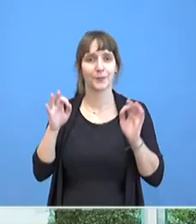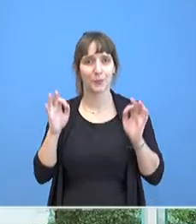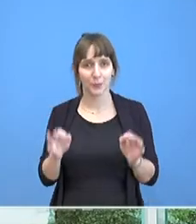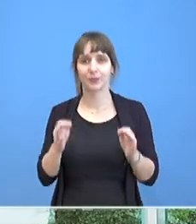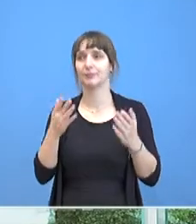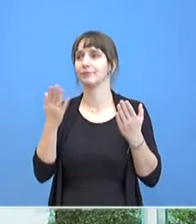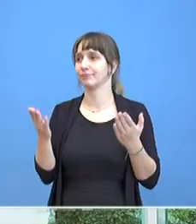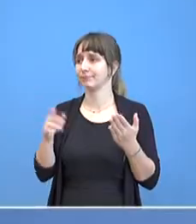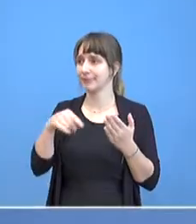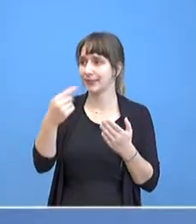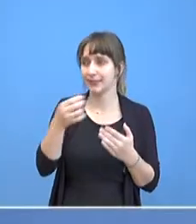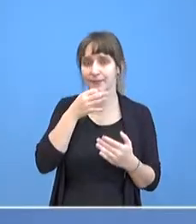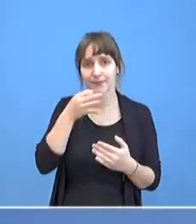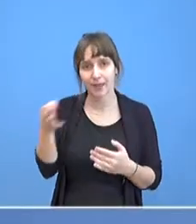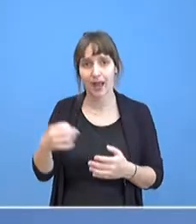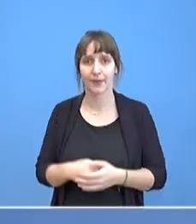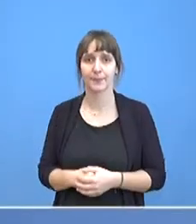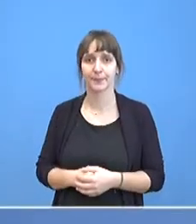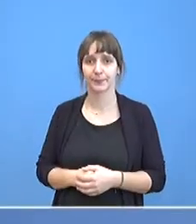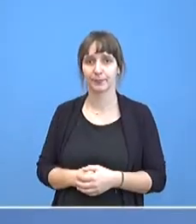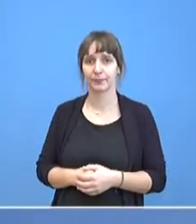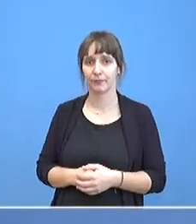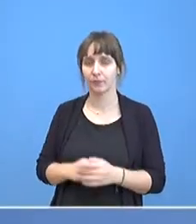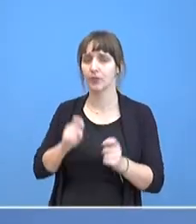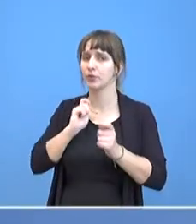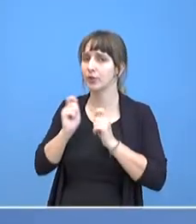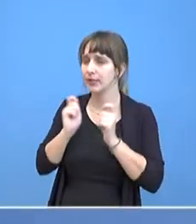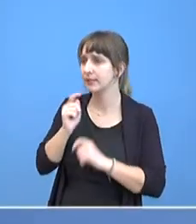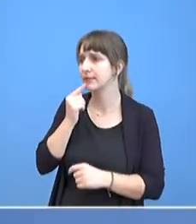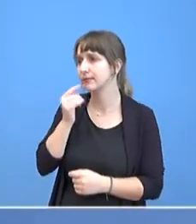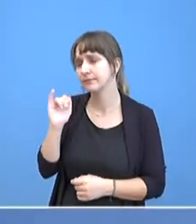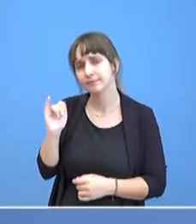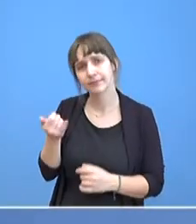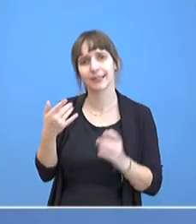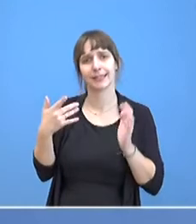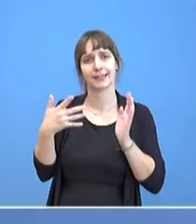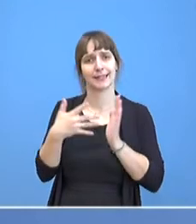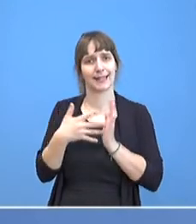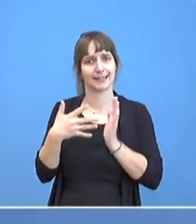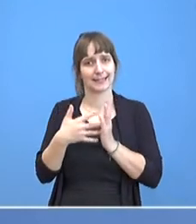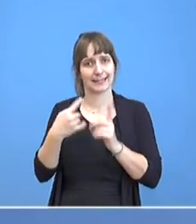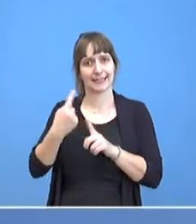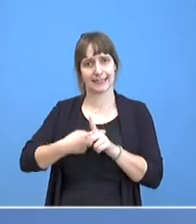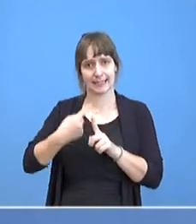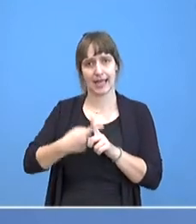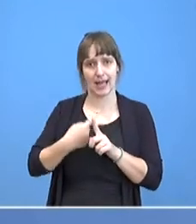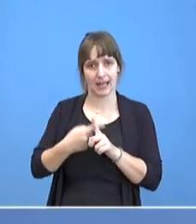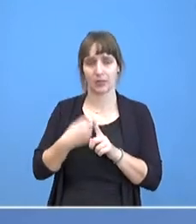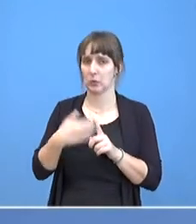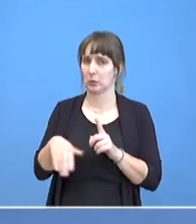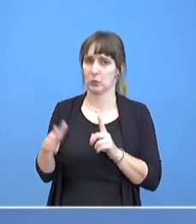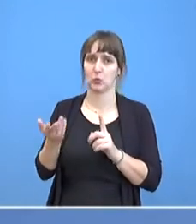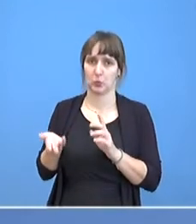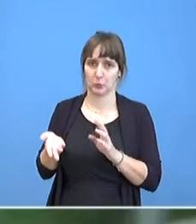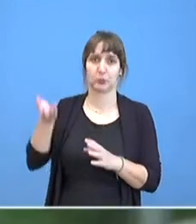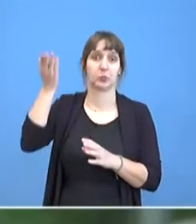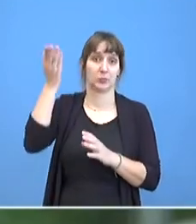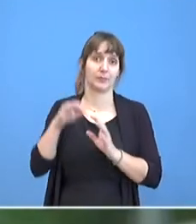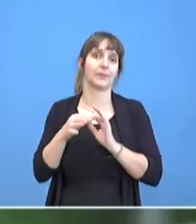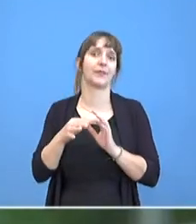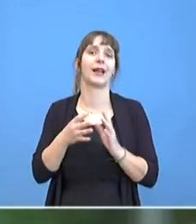Herr Jürgen. Ja, mich würde interessieren, die Zahl der Tests ist ja enorm gestiegen im Vergleich zum Frühjahr.